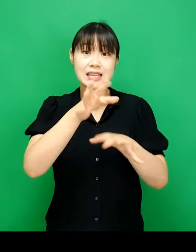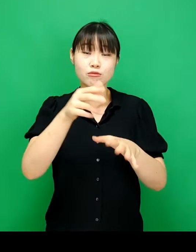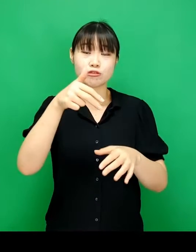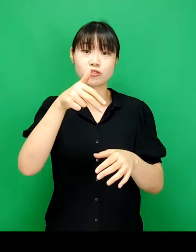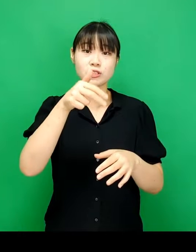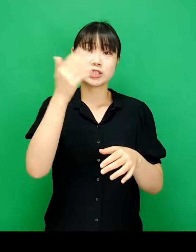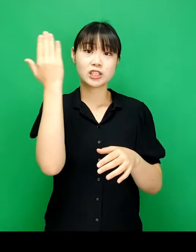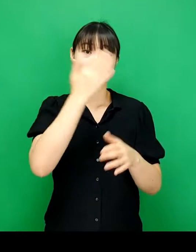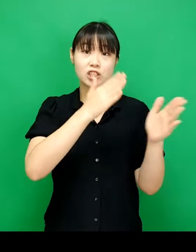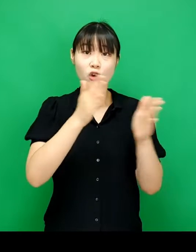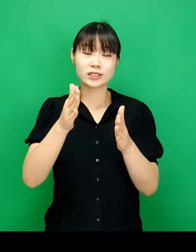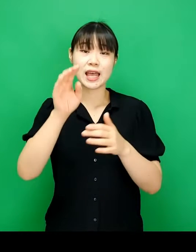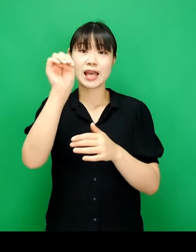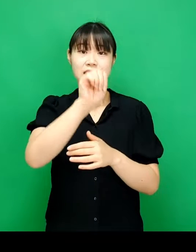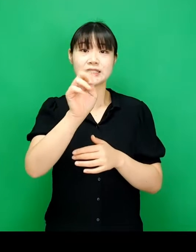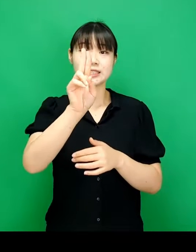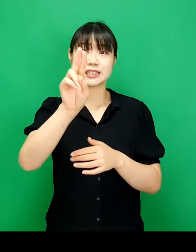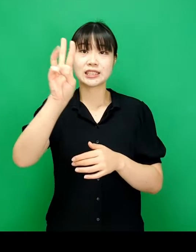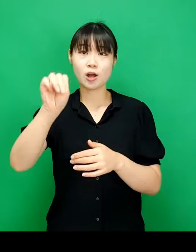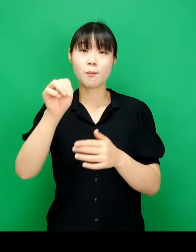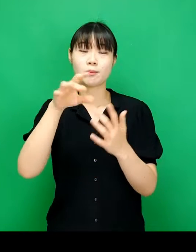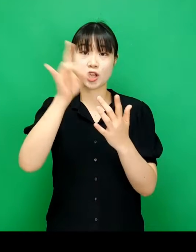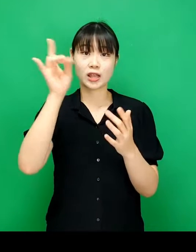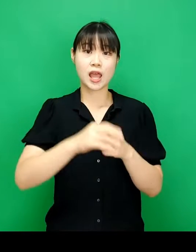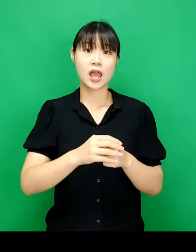기부금 정제 썸을 선택합니다